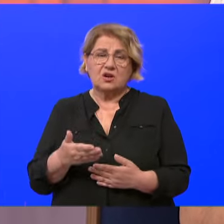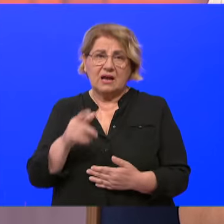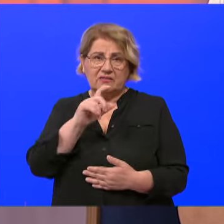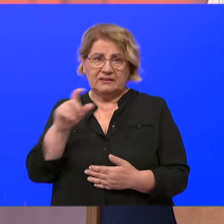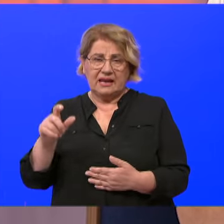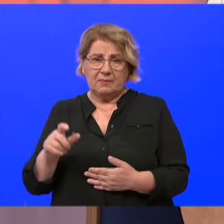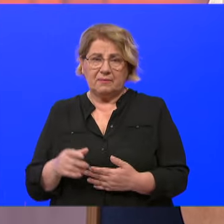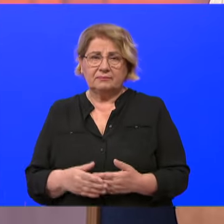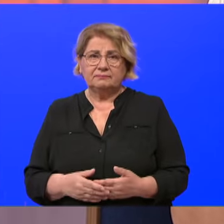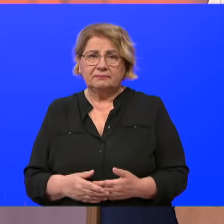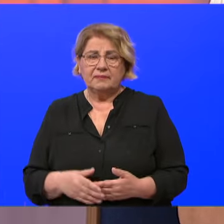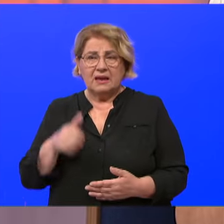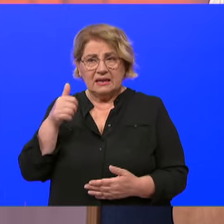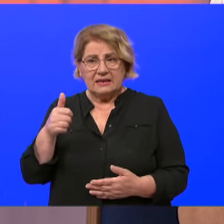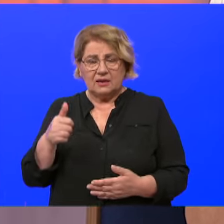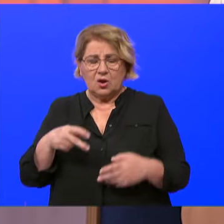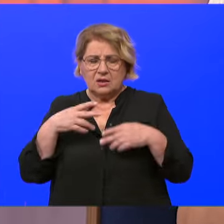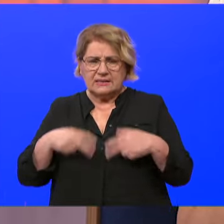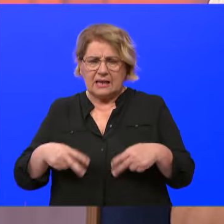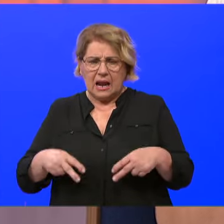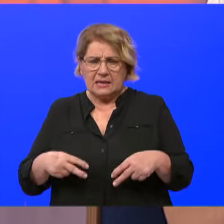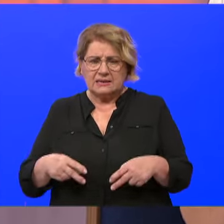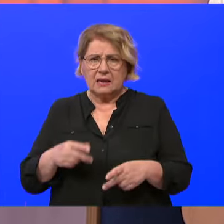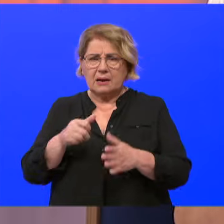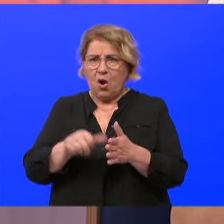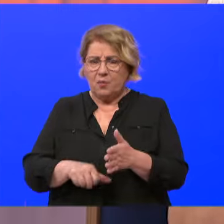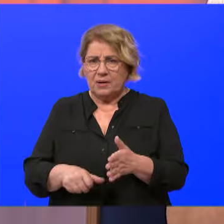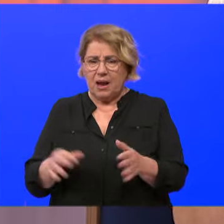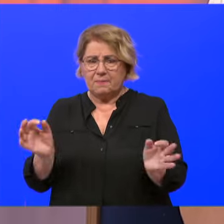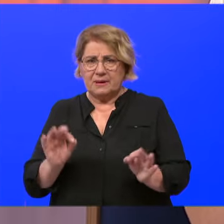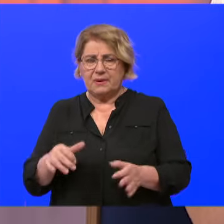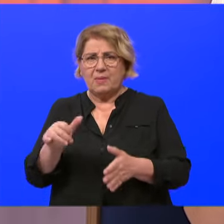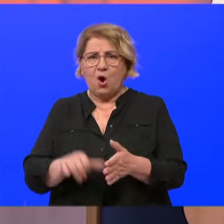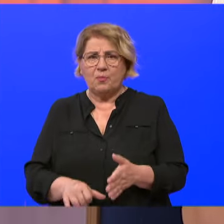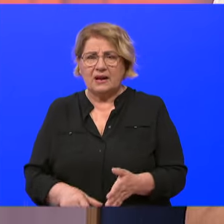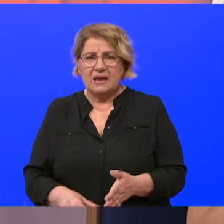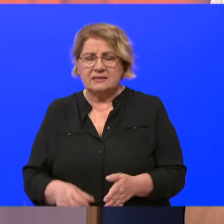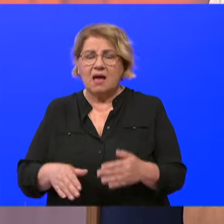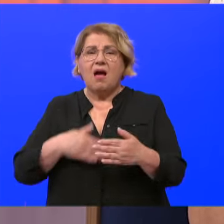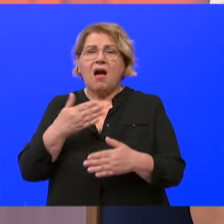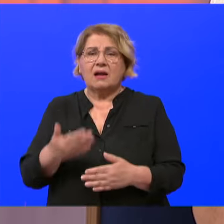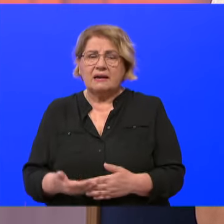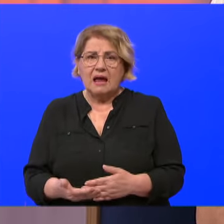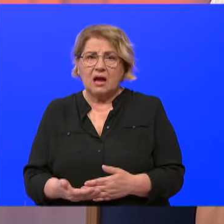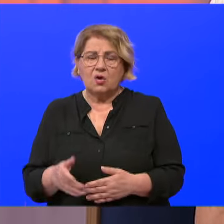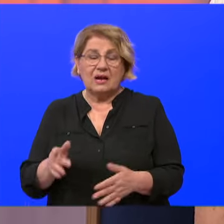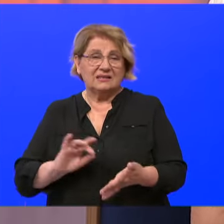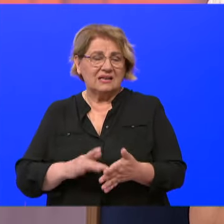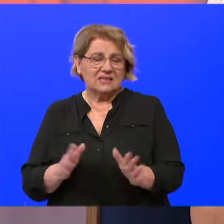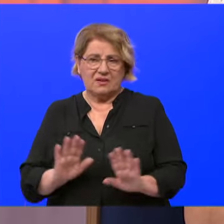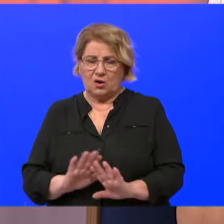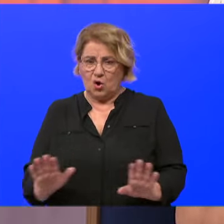teme. Dakle, jedno je stres radi operacije, pripreme operacije, ali nakon operacije, kad već sve to